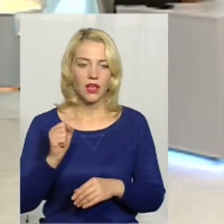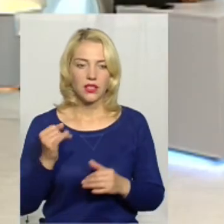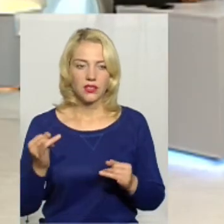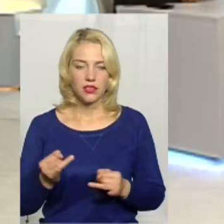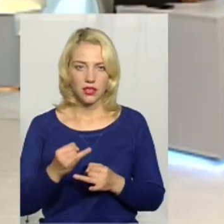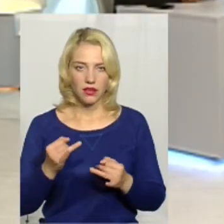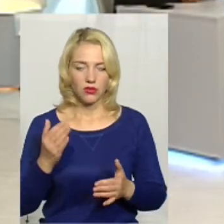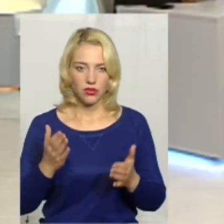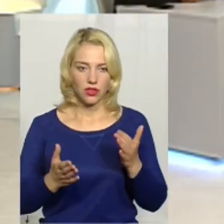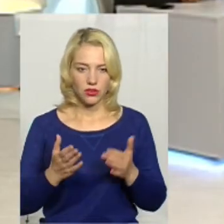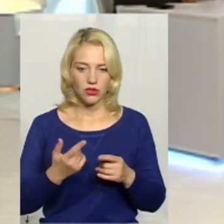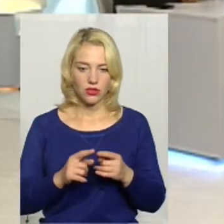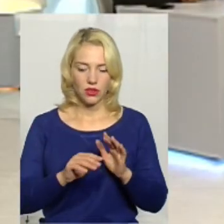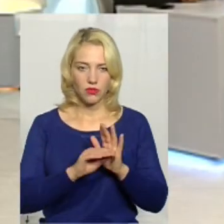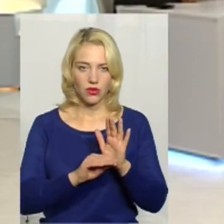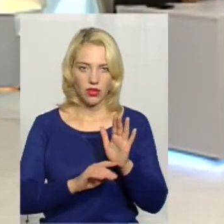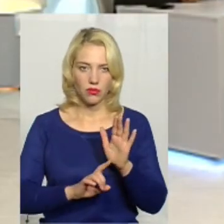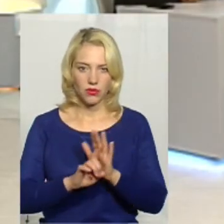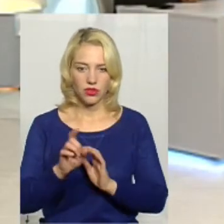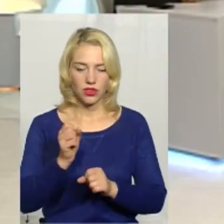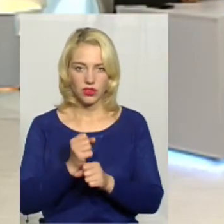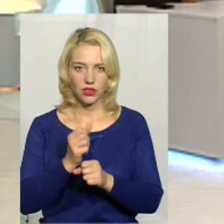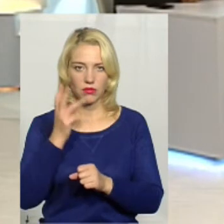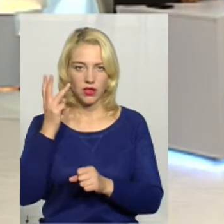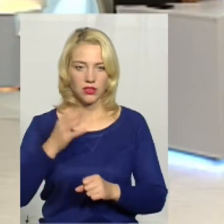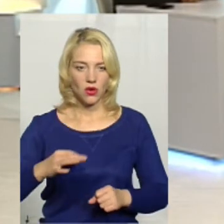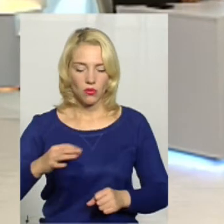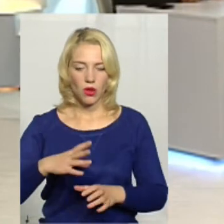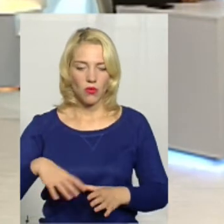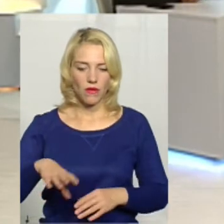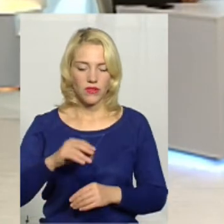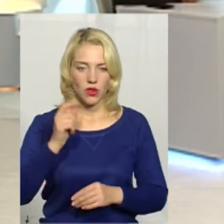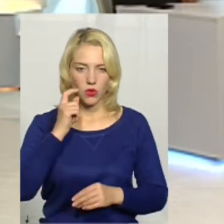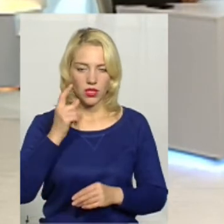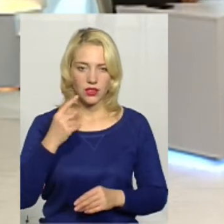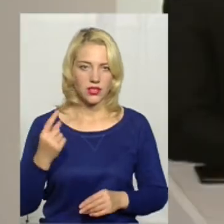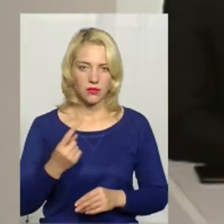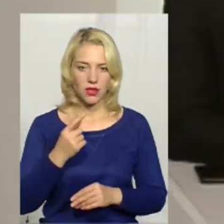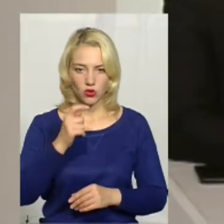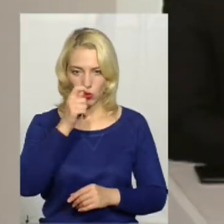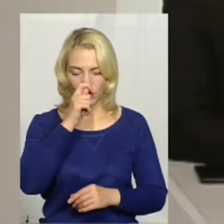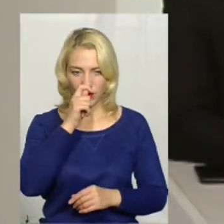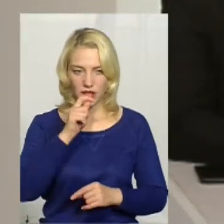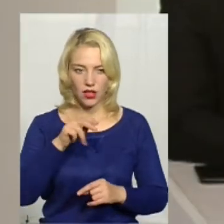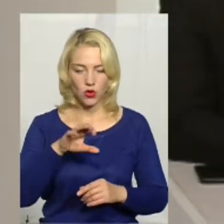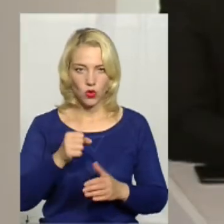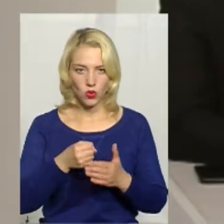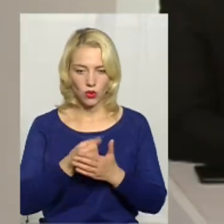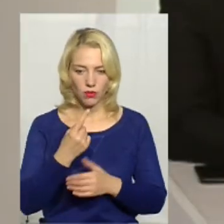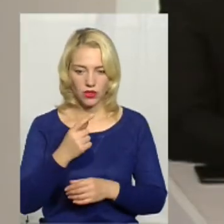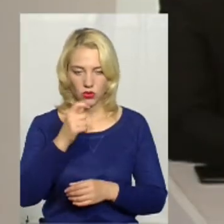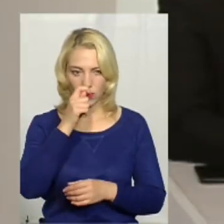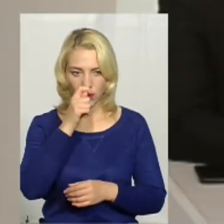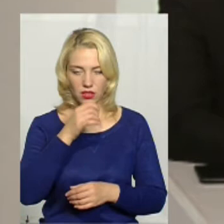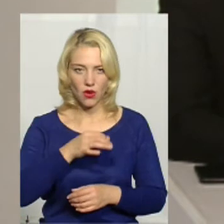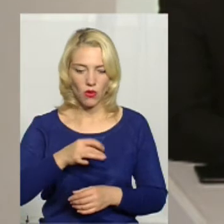ще цікаво, якщо ця програма почне діяти у Хмельницькій області, або всі Україні з 1 квітня, якщо я вірно зрозумів, то до 1 квітня